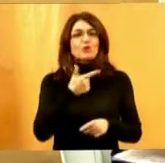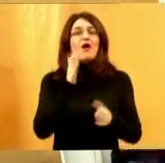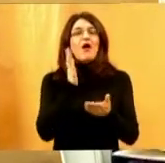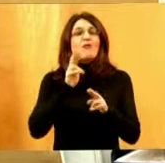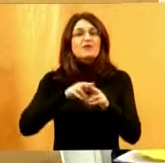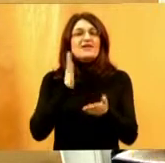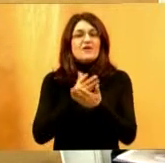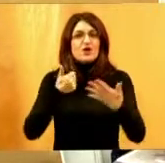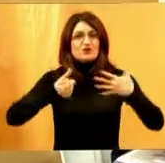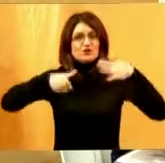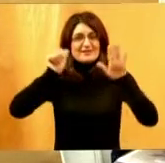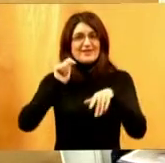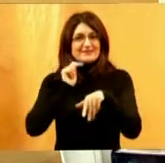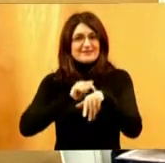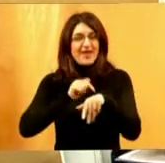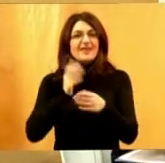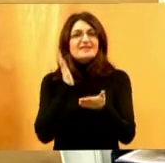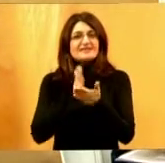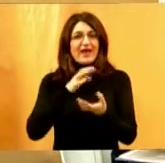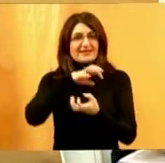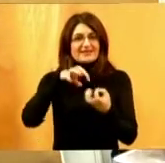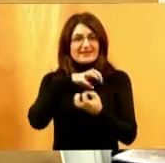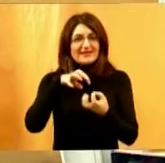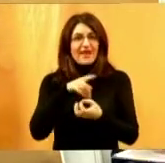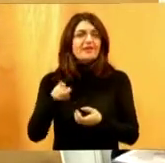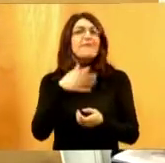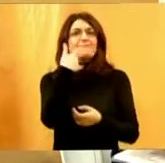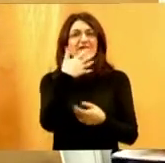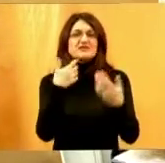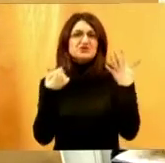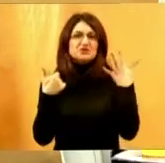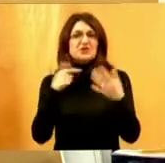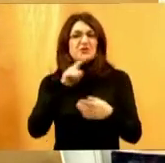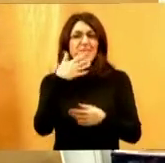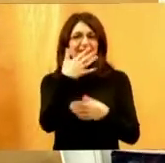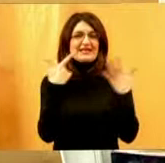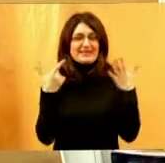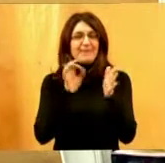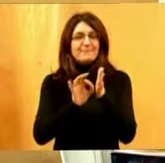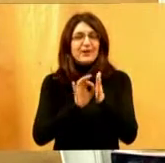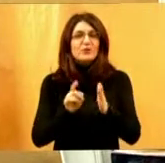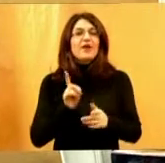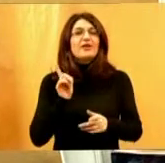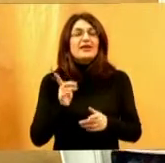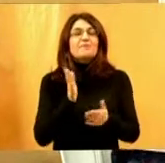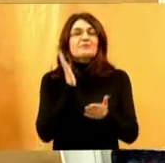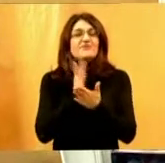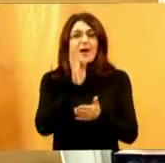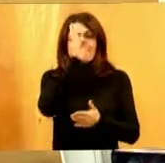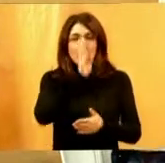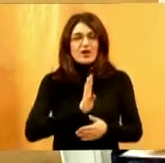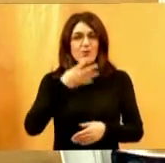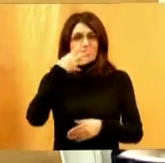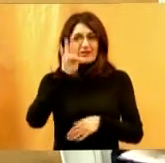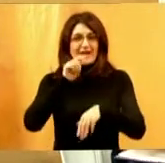svaki put u 16 sati, svake srijede. Isto traje 56 do 57 minuta. I svakog ponedeljka je u